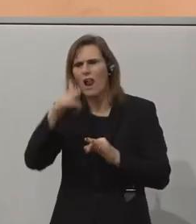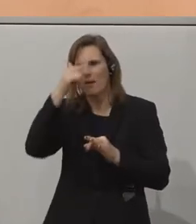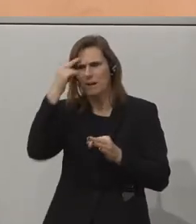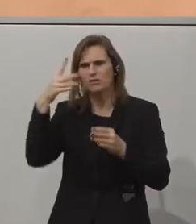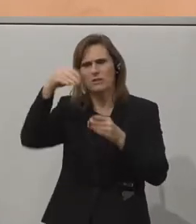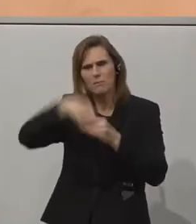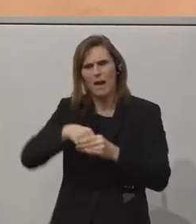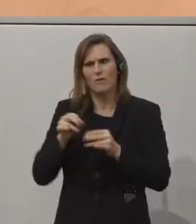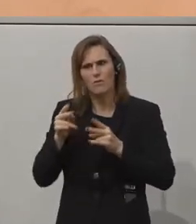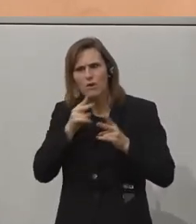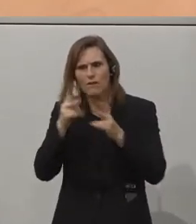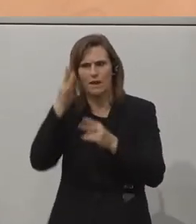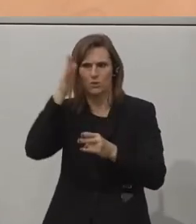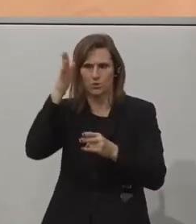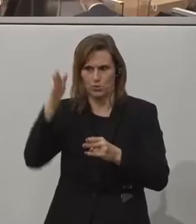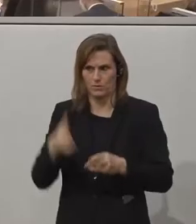Weg in die Zukunft.